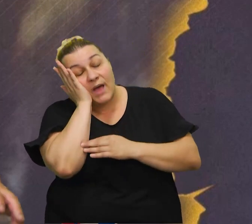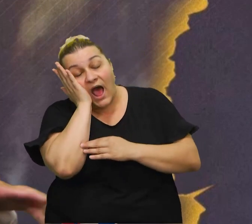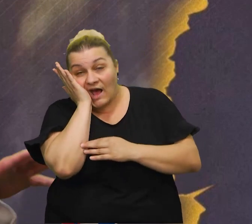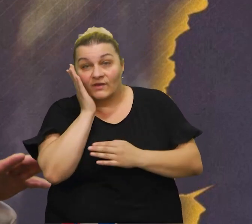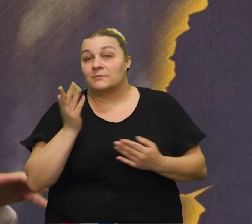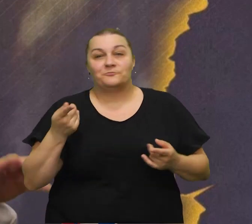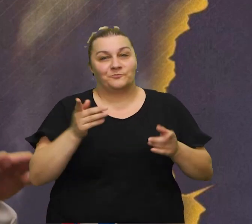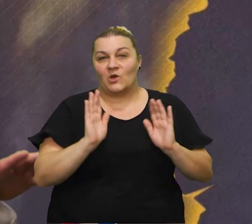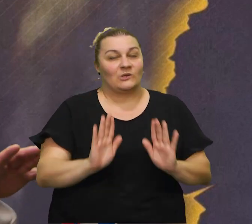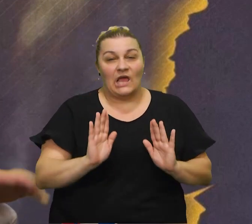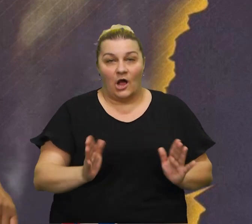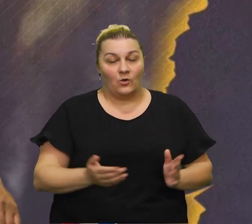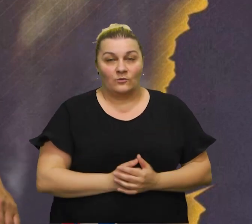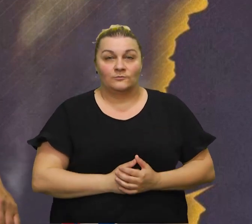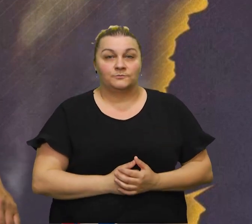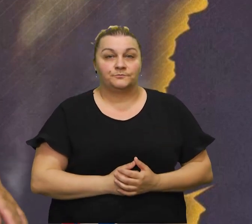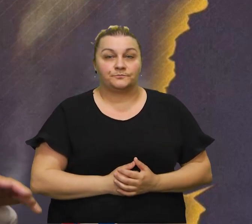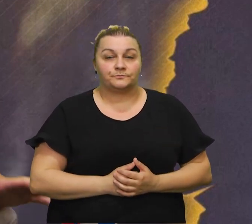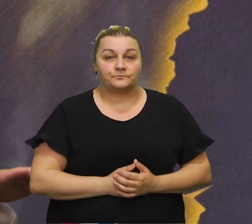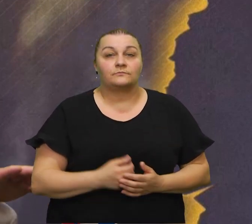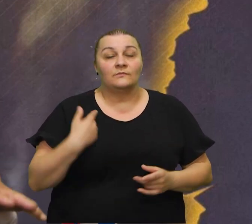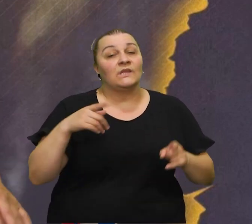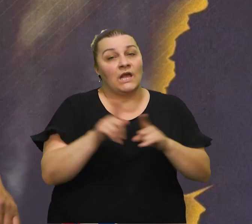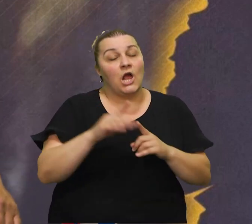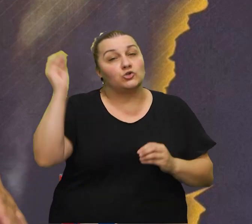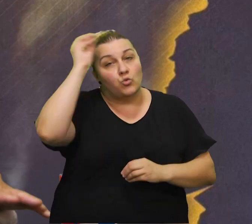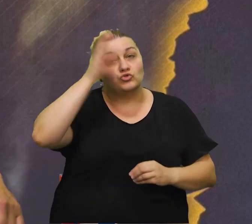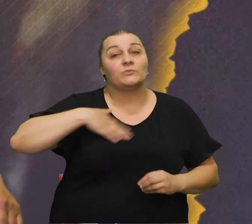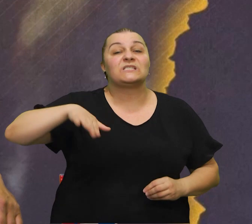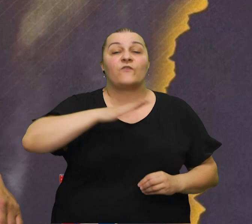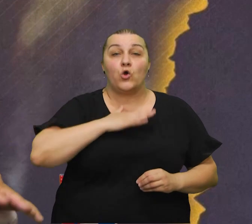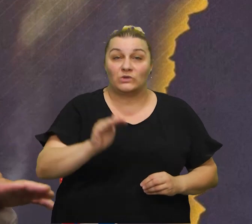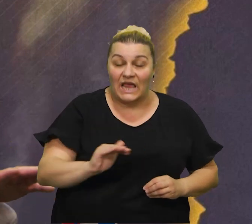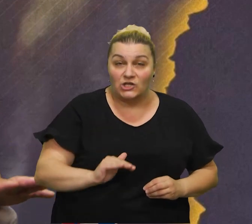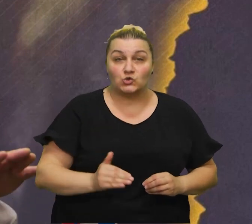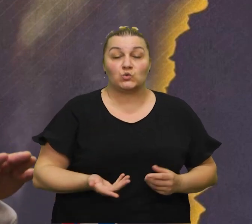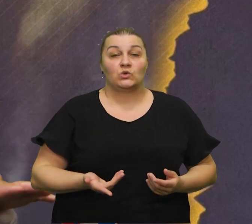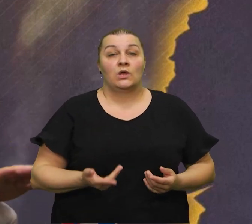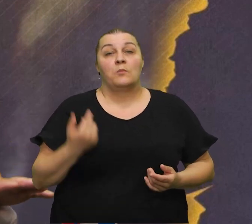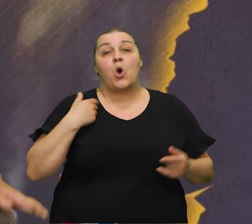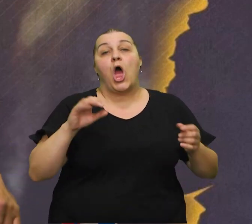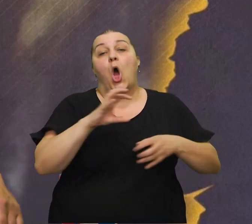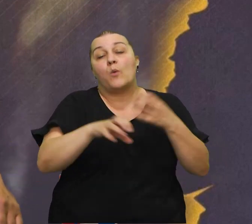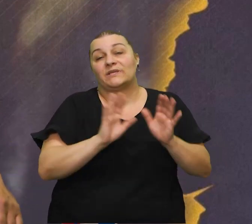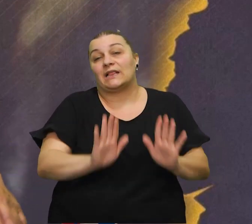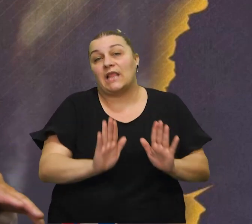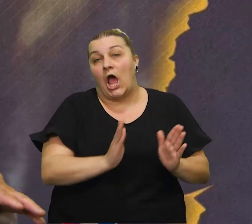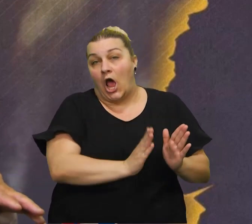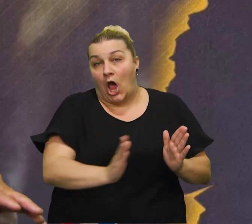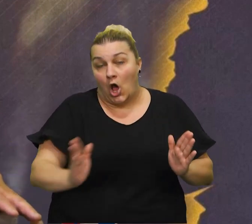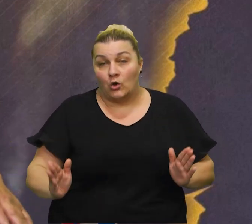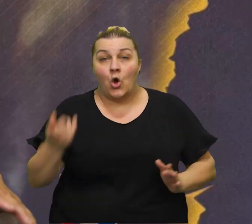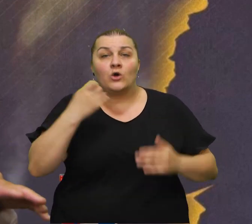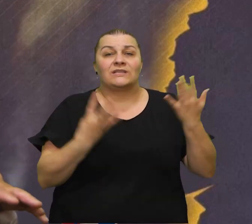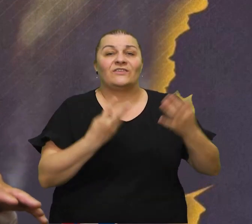floskula nekad nekad tako se stvarno ponašam tako i učim svoju dicu tako me obite nastrojena znači od